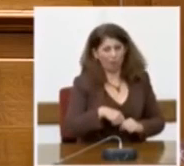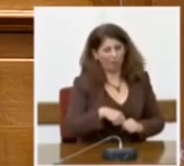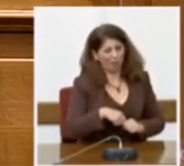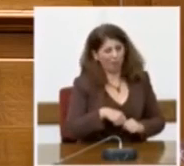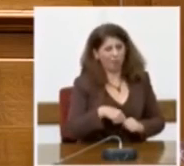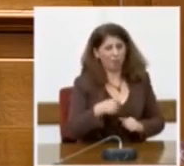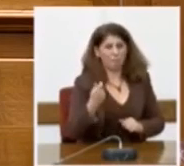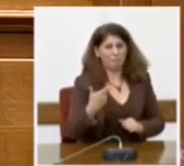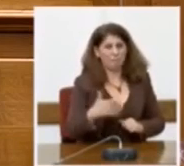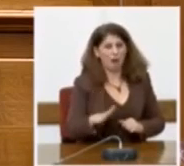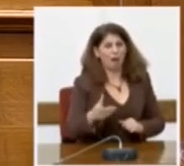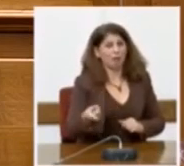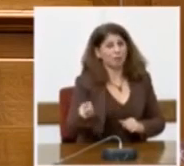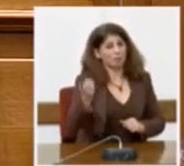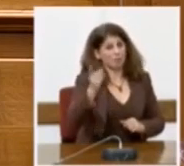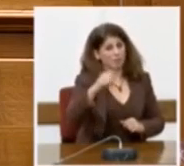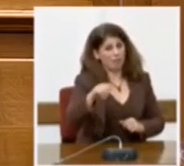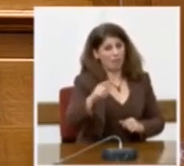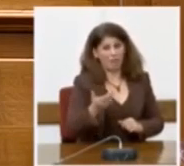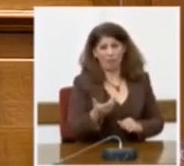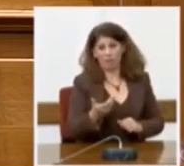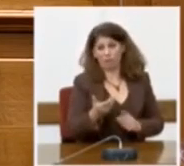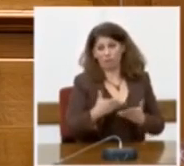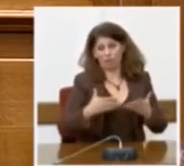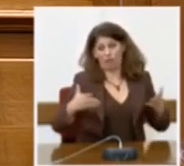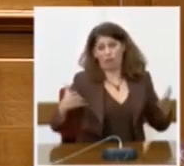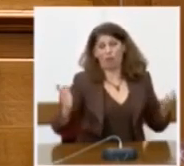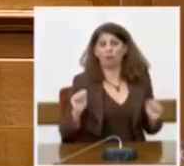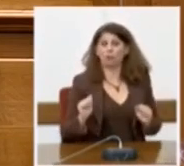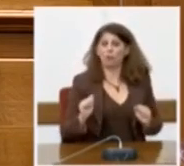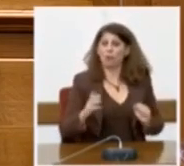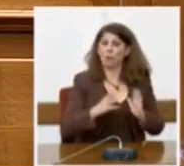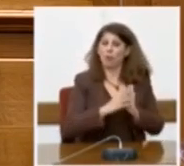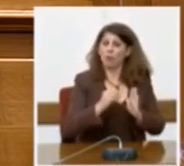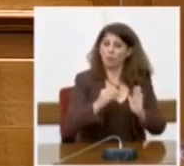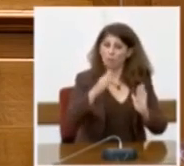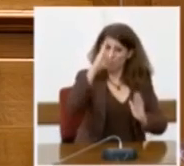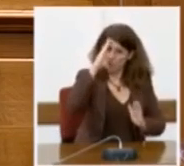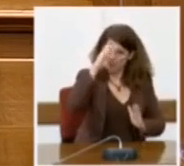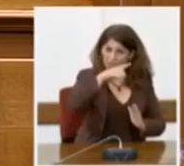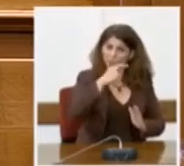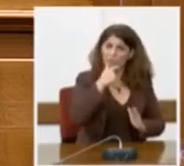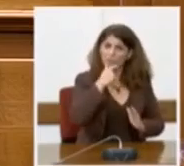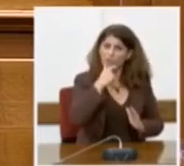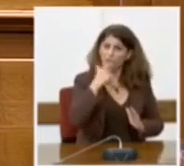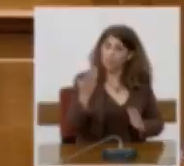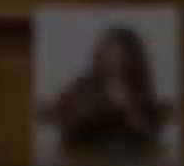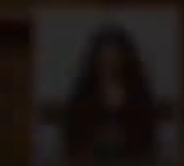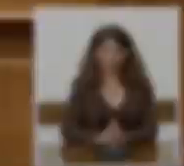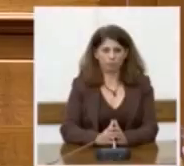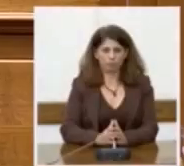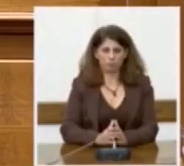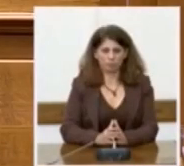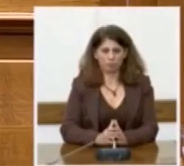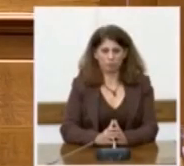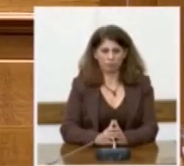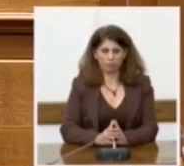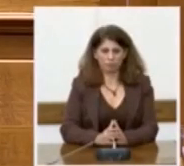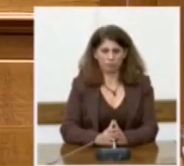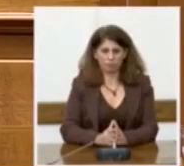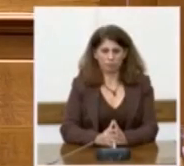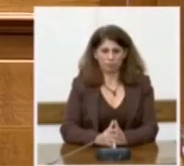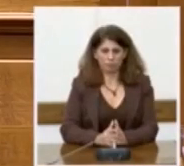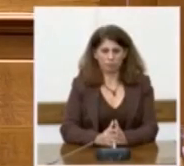σε κάποιους άλλους σεισμούς Όπως για παράδειγμα ο Αμερικανικός, ο Βερτανικός να σκεφτούμε πάει λέγοντας Φίλοι του